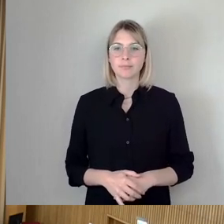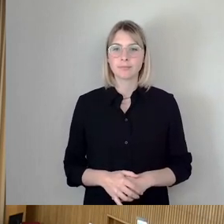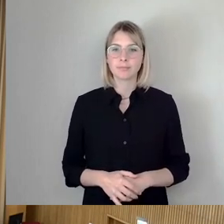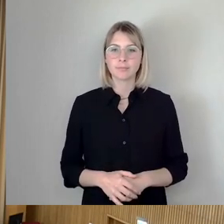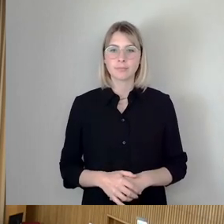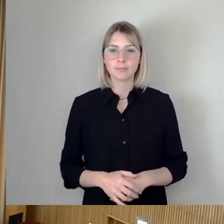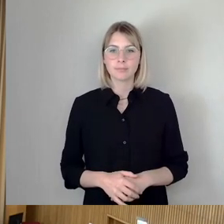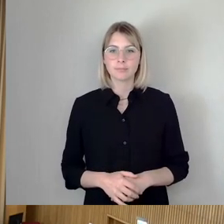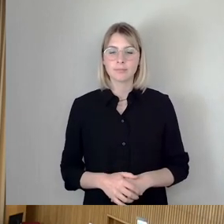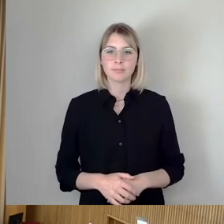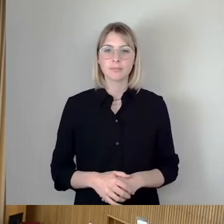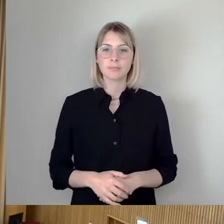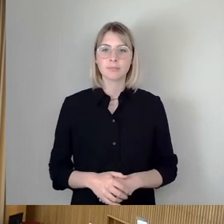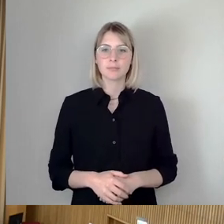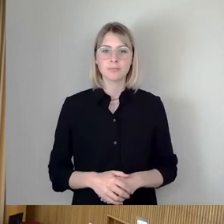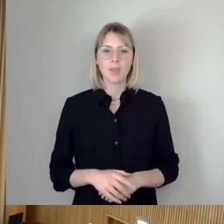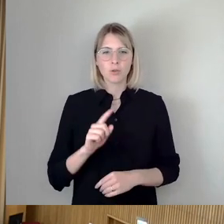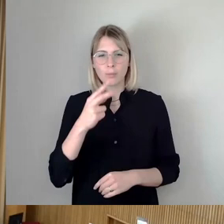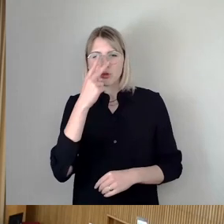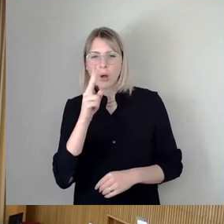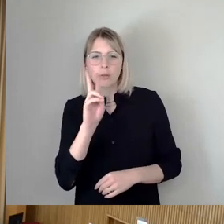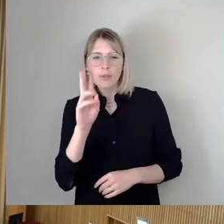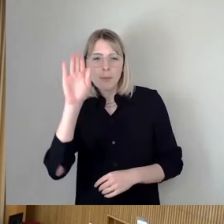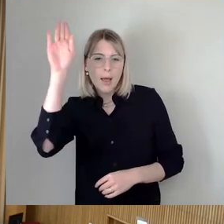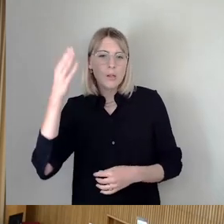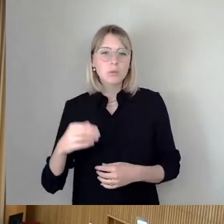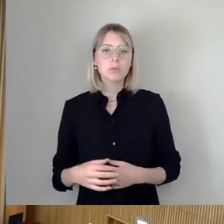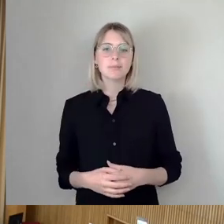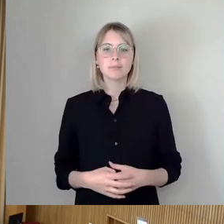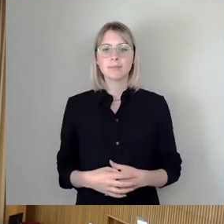Round. Gibt es weitere Wortmeldungen? Herr Dietze, Danke.